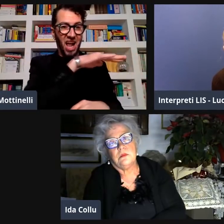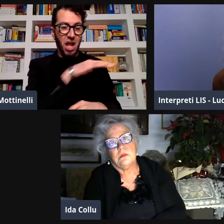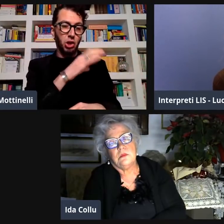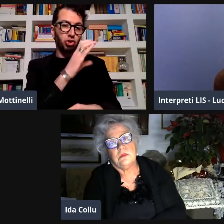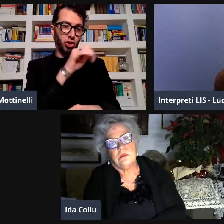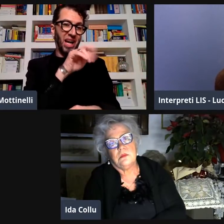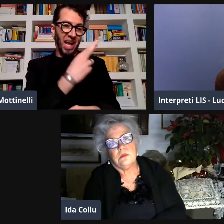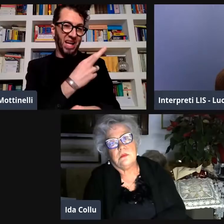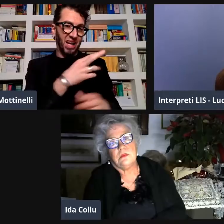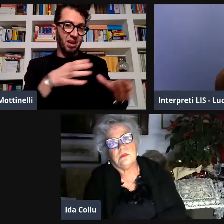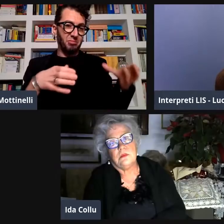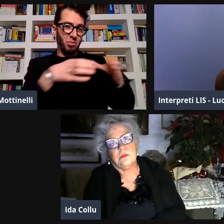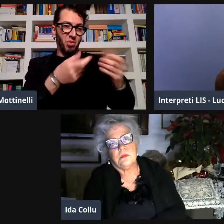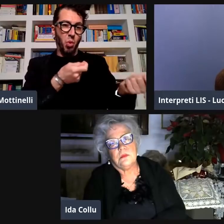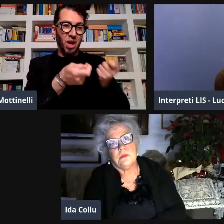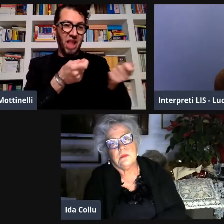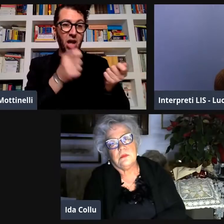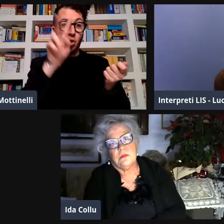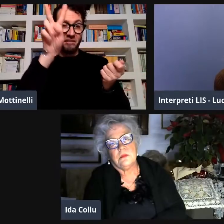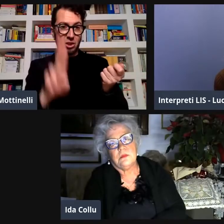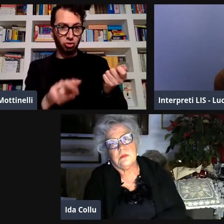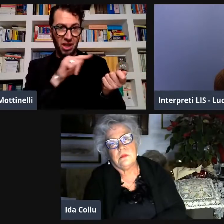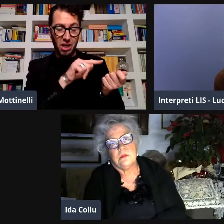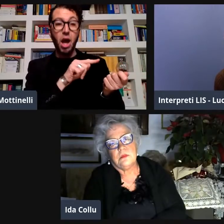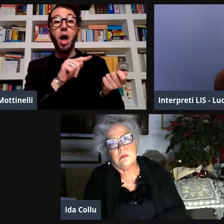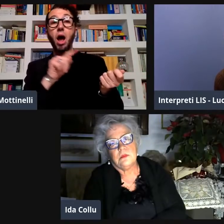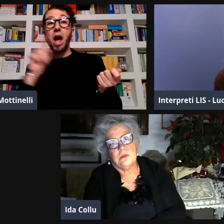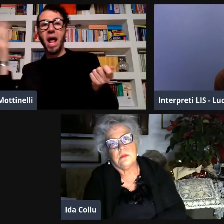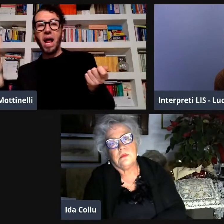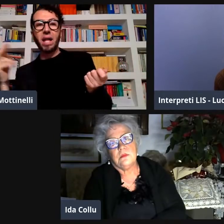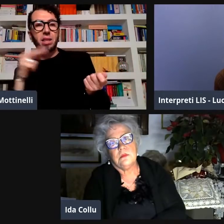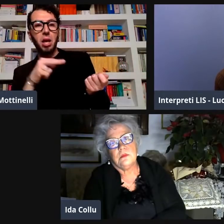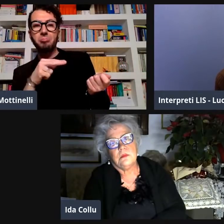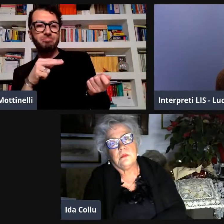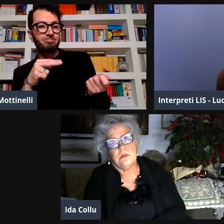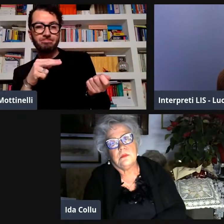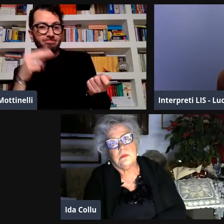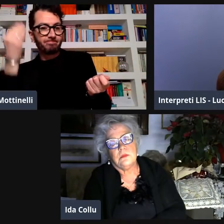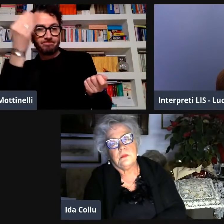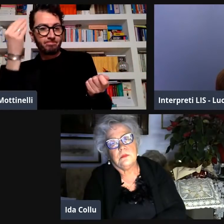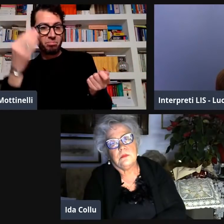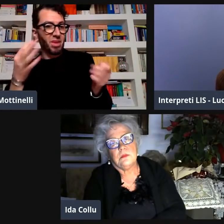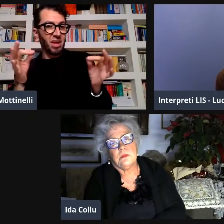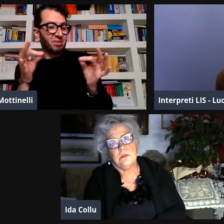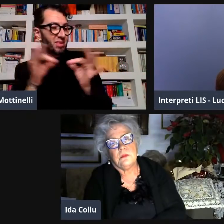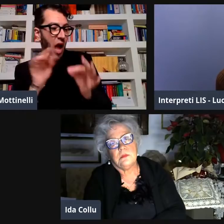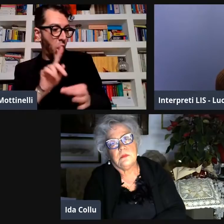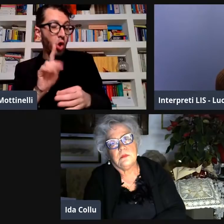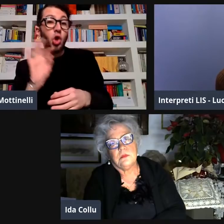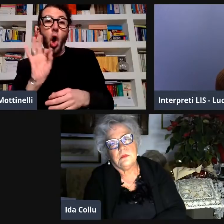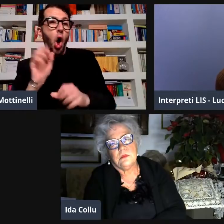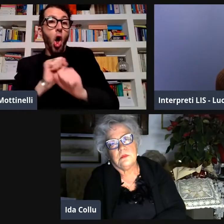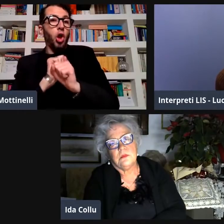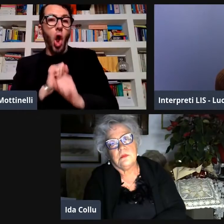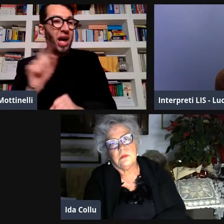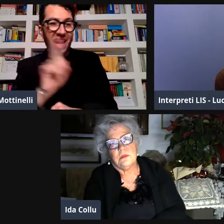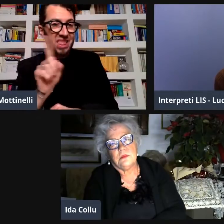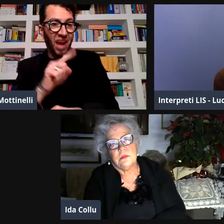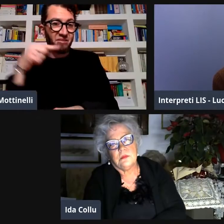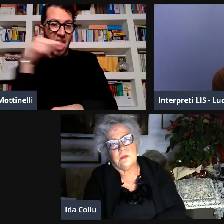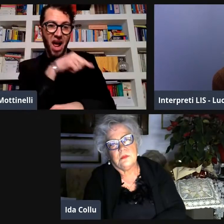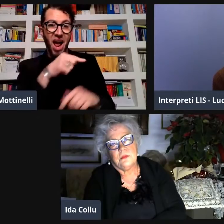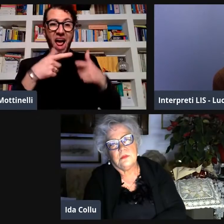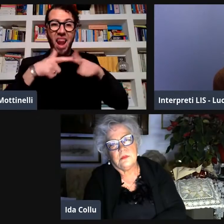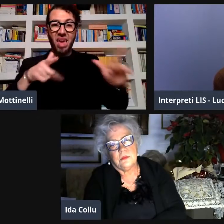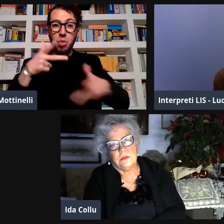un lasso di tempo di dieci anni quello è stato gestito insieme da Virginia Volterra con il CNR però ancora all